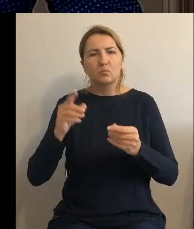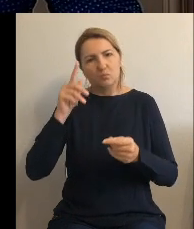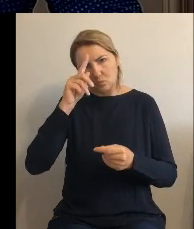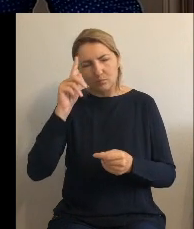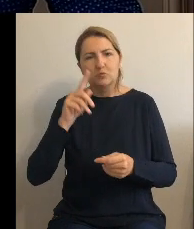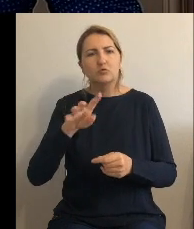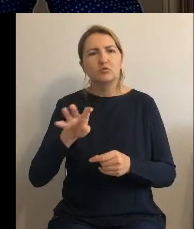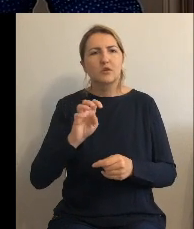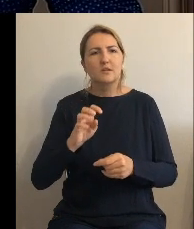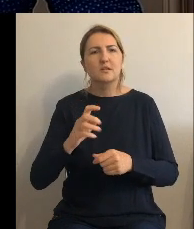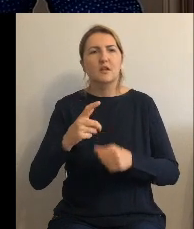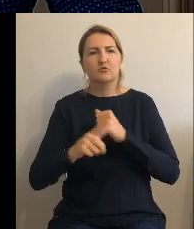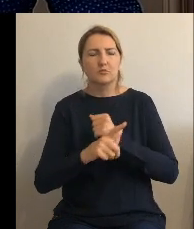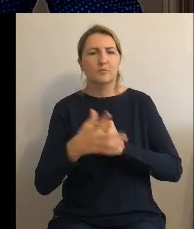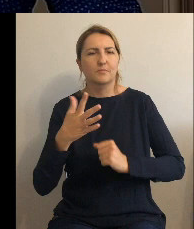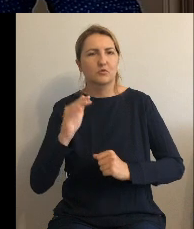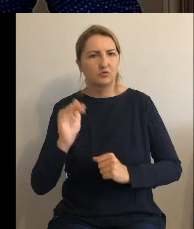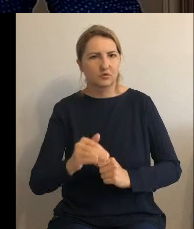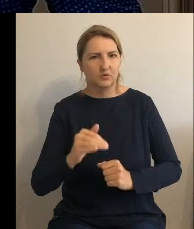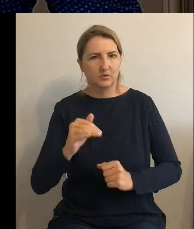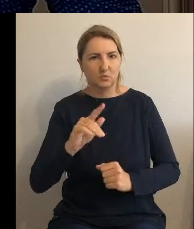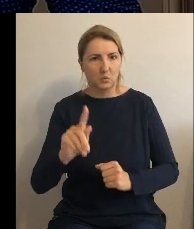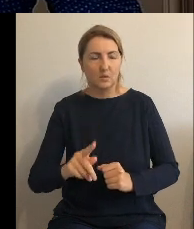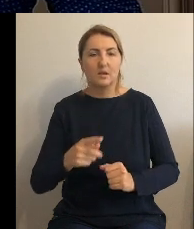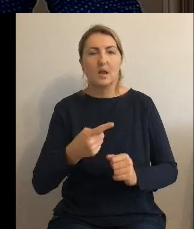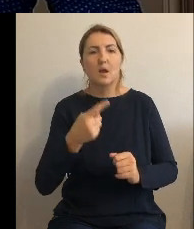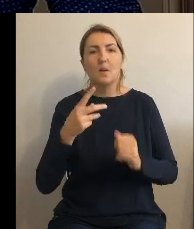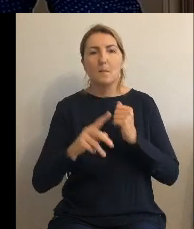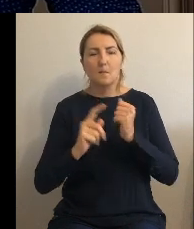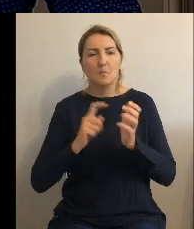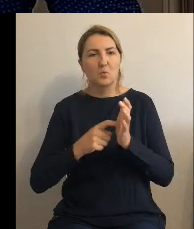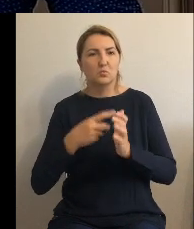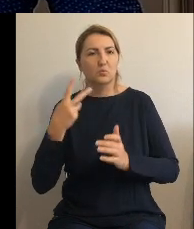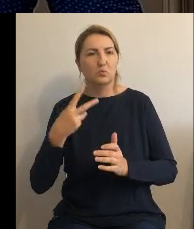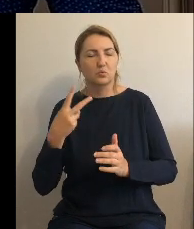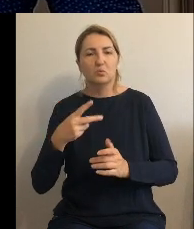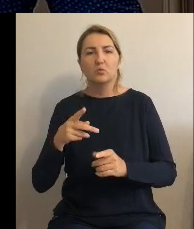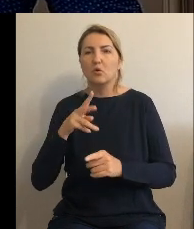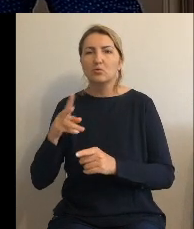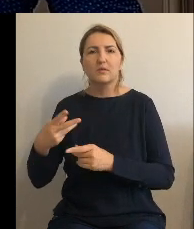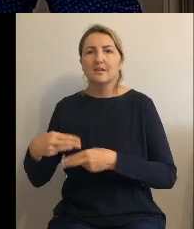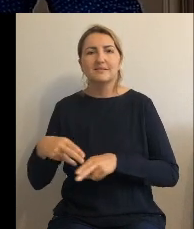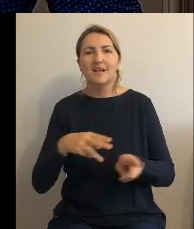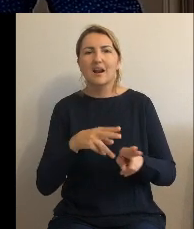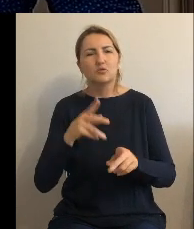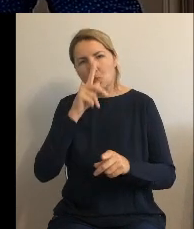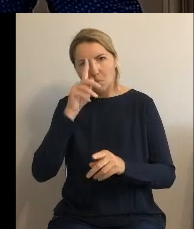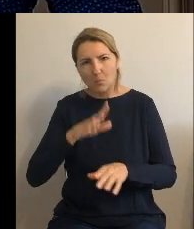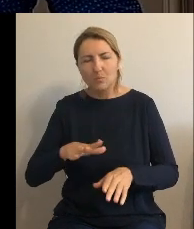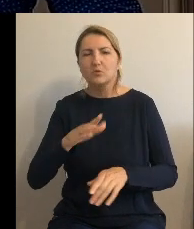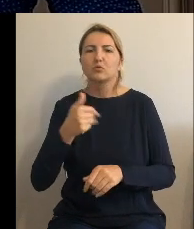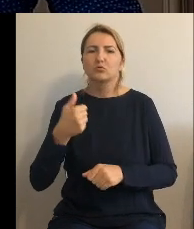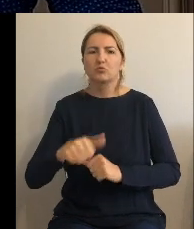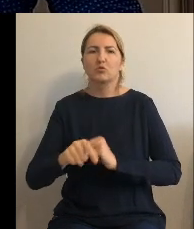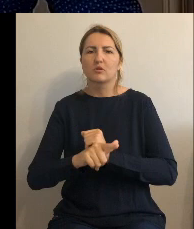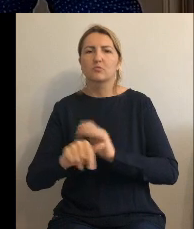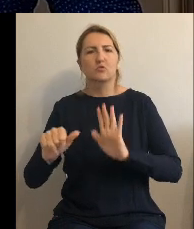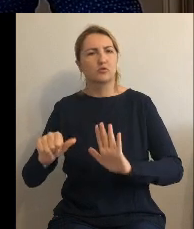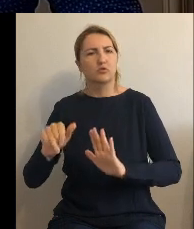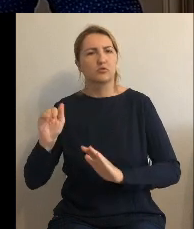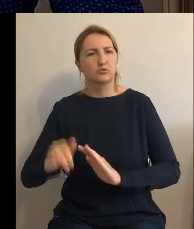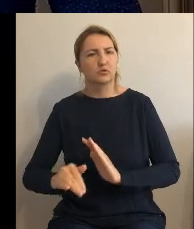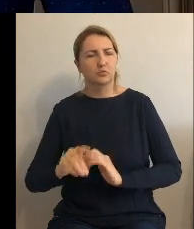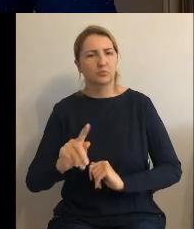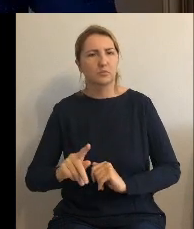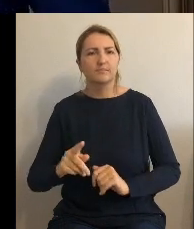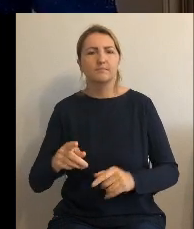Punkt 2. Jednostkom niezaliczanym do sektora finansów publicznych w wysokości 110 tys. zł. Zgodnie z załącznikiem numer 8 do uchwały.